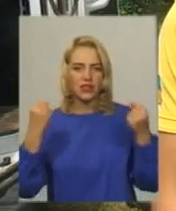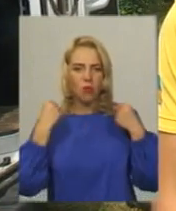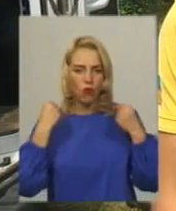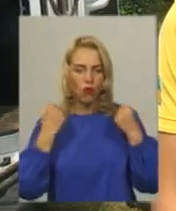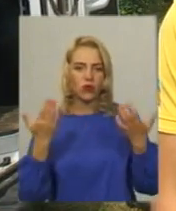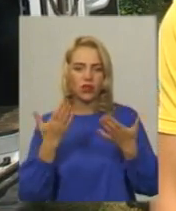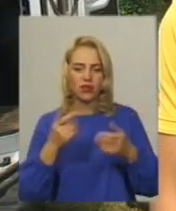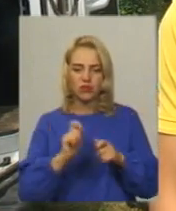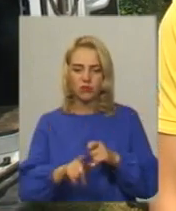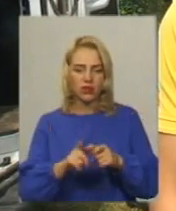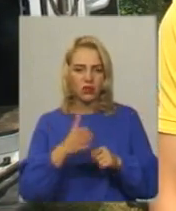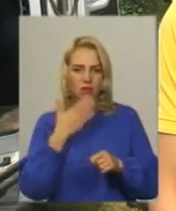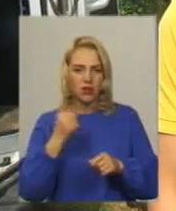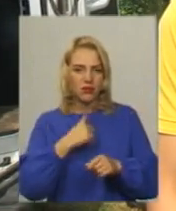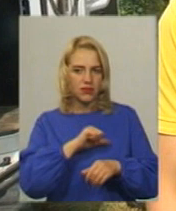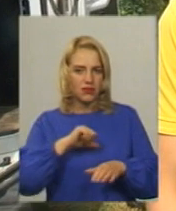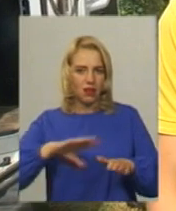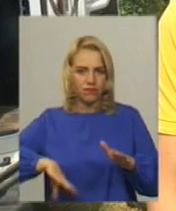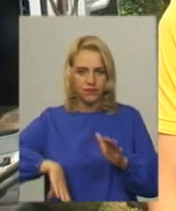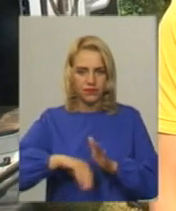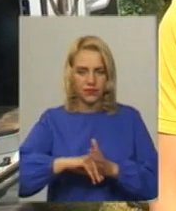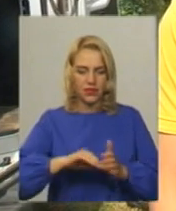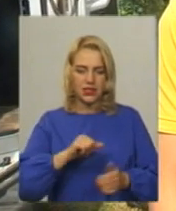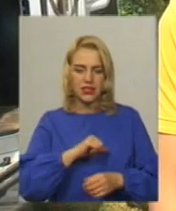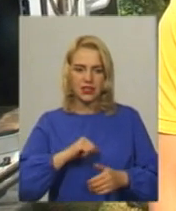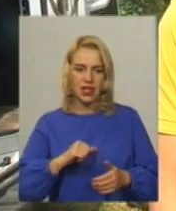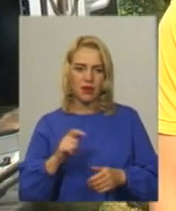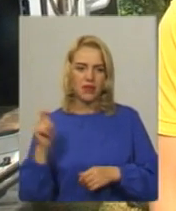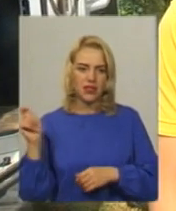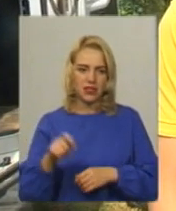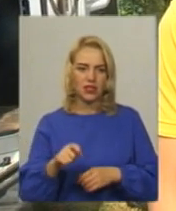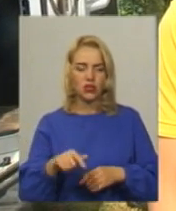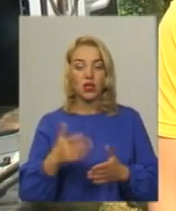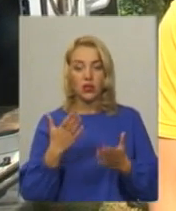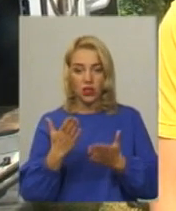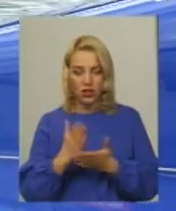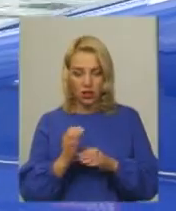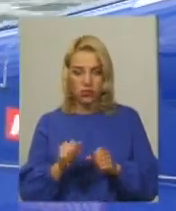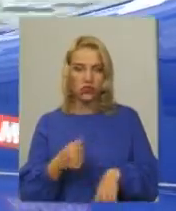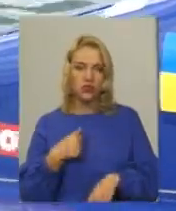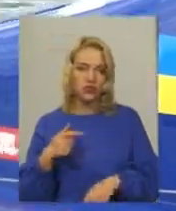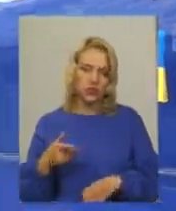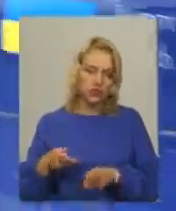який не спонсується Ми самі, є спонсори, ми самі їздимо сюди По можливості, є можливості ми їдемо